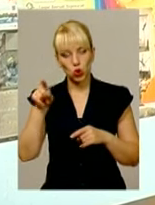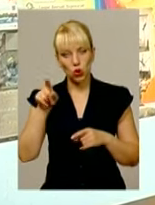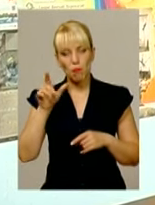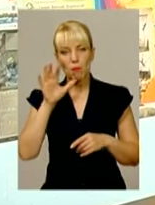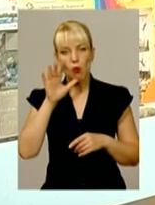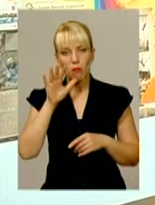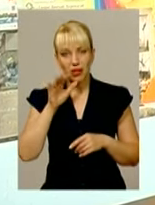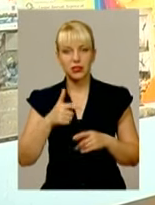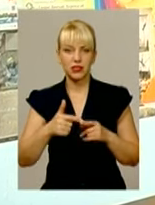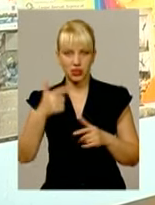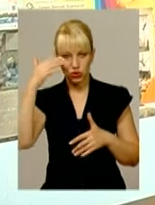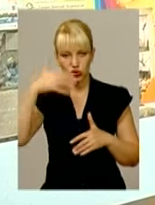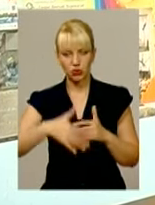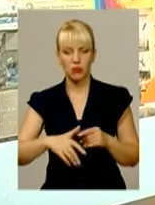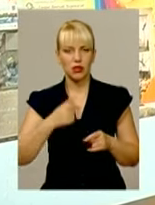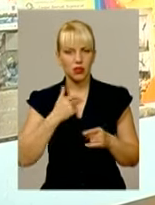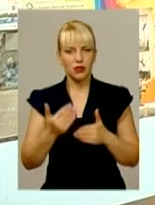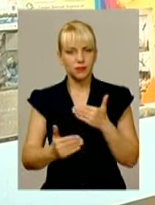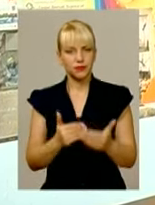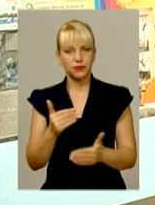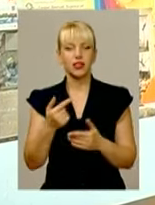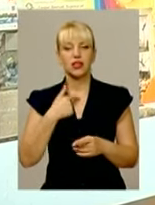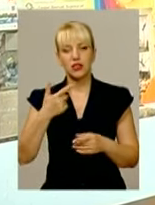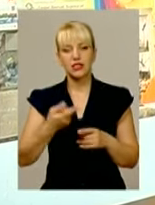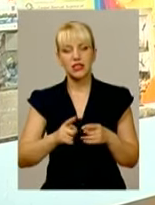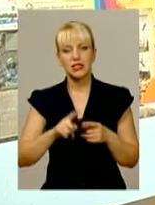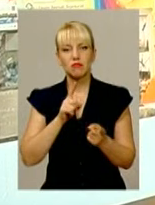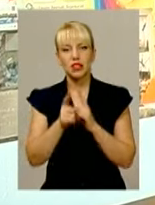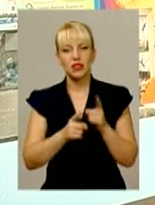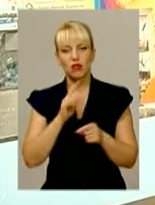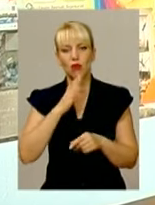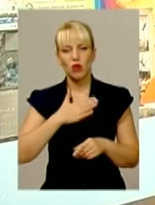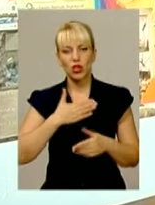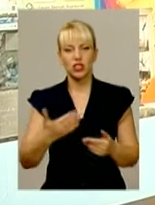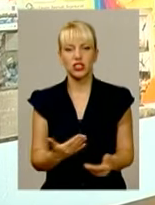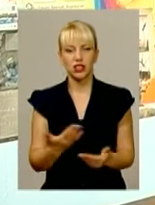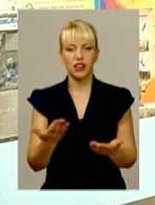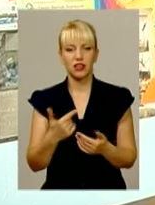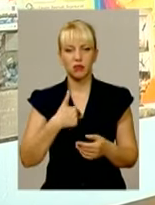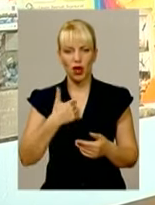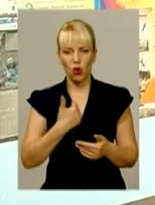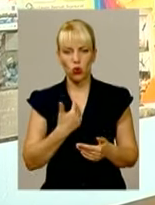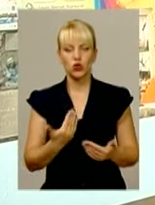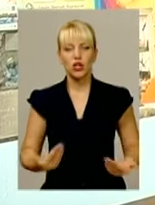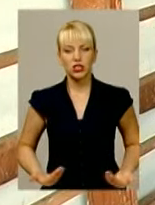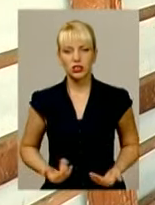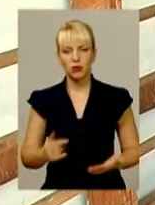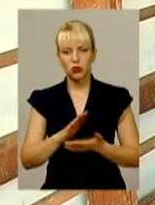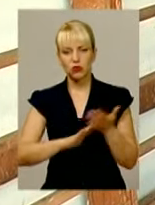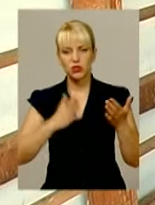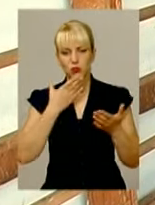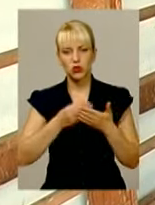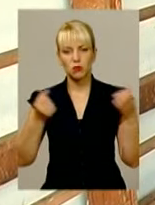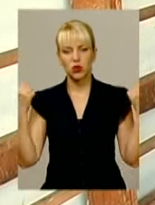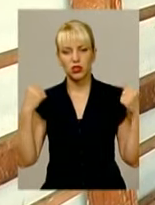пішло і, грубо говоря, що я зрозуміла, що це моє життя, яким я хочу жити і продовжувати свою спортивну кар'єру. За